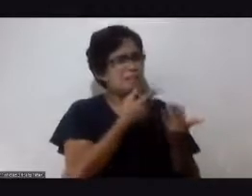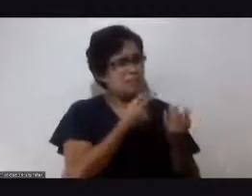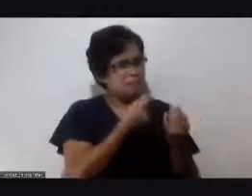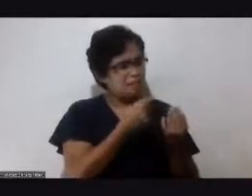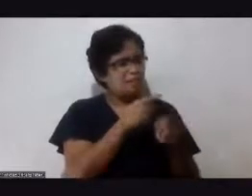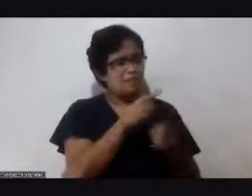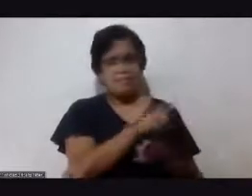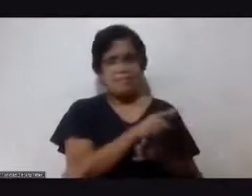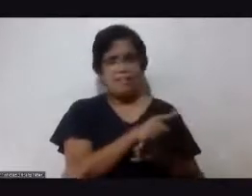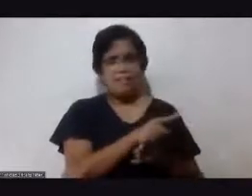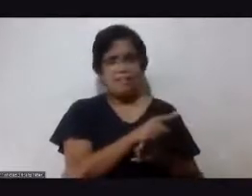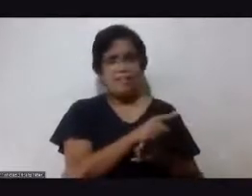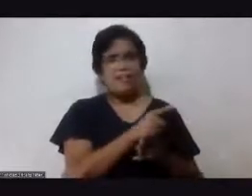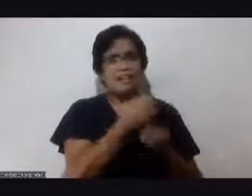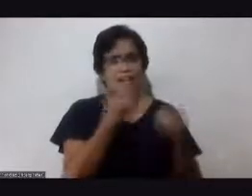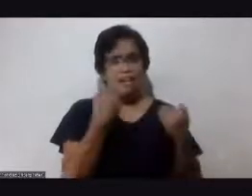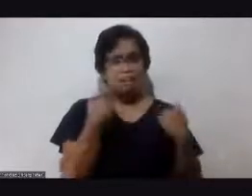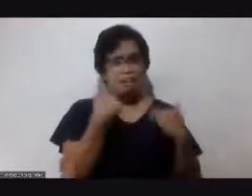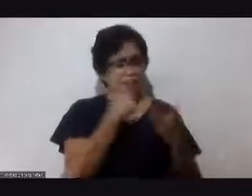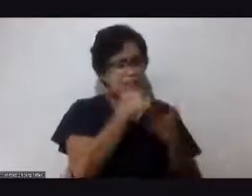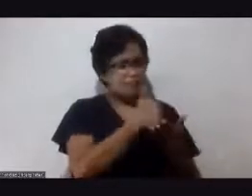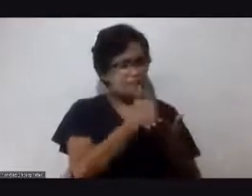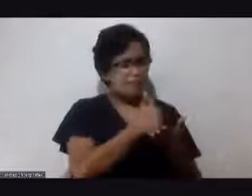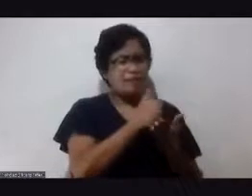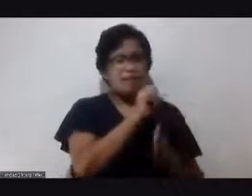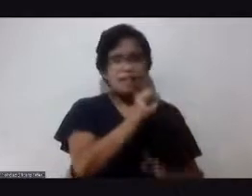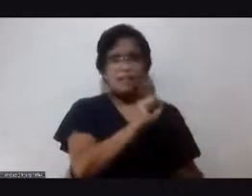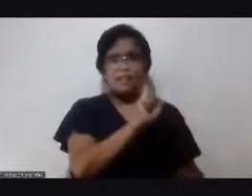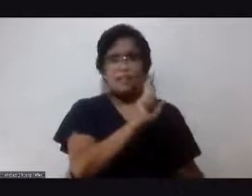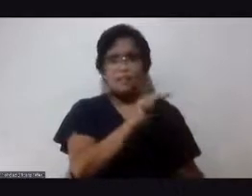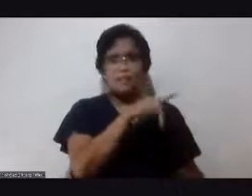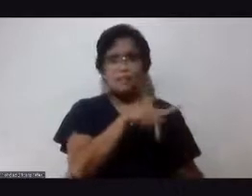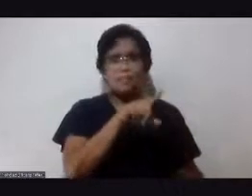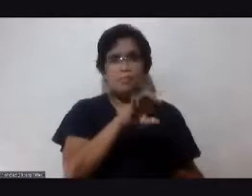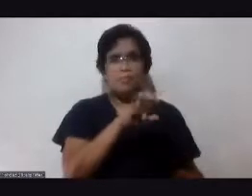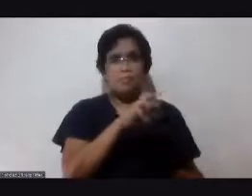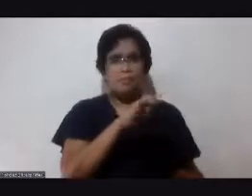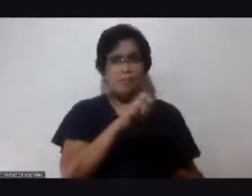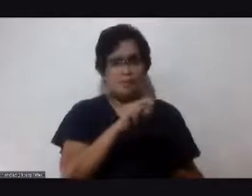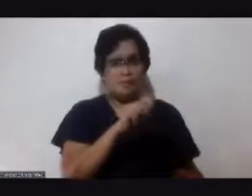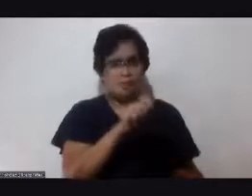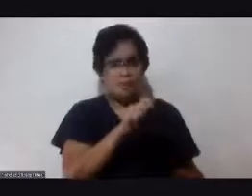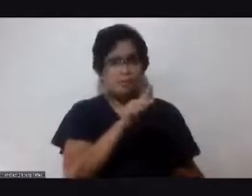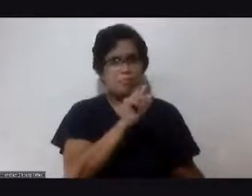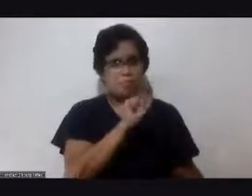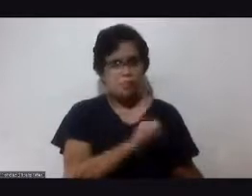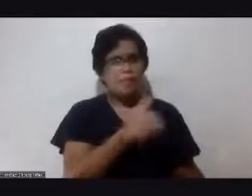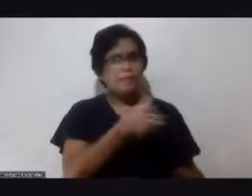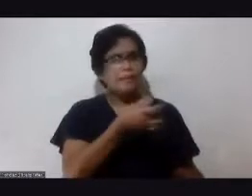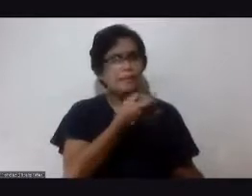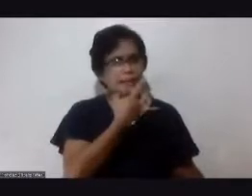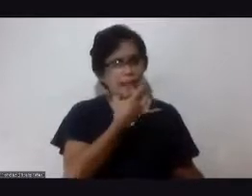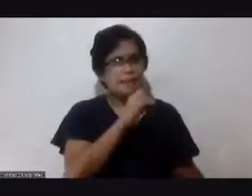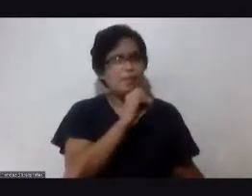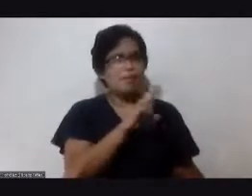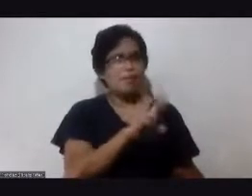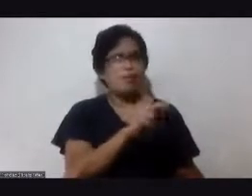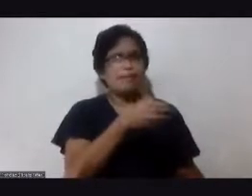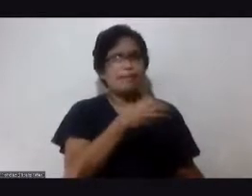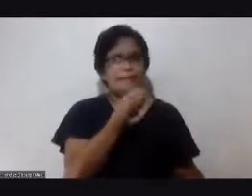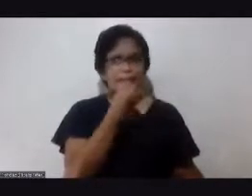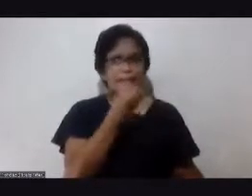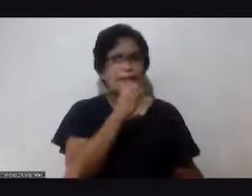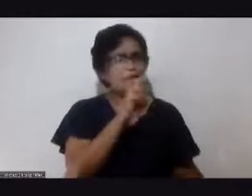makakatulong na mga supplement na pwede nilang inumin o pwedeng kainin para okay ano ba yung mga halamang